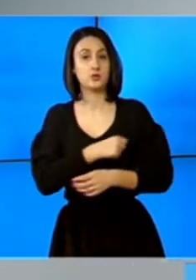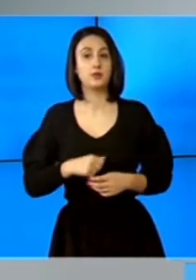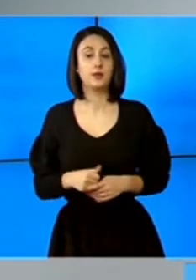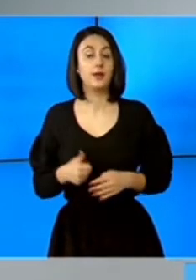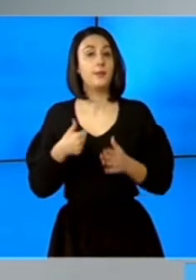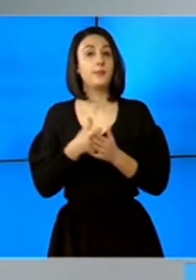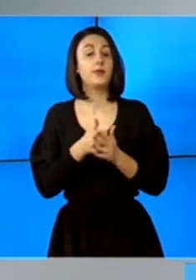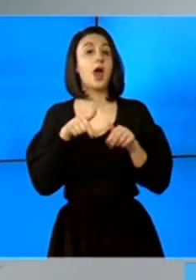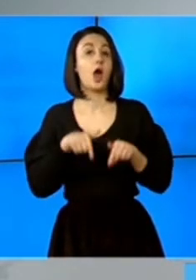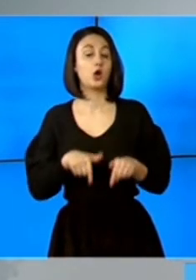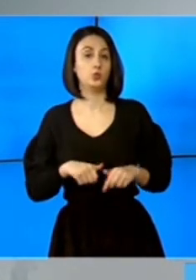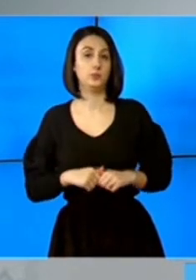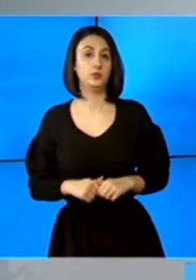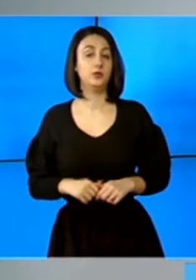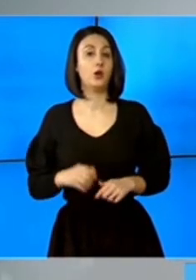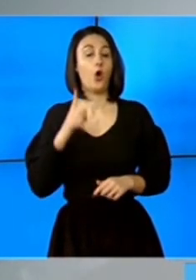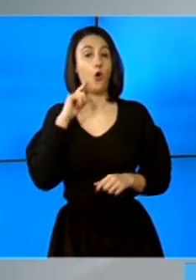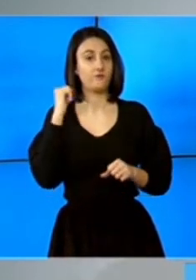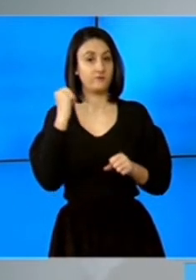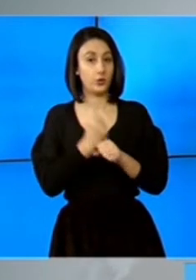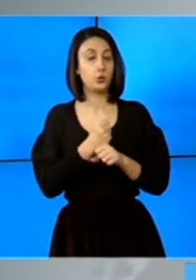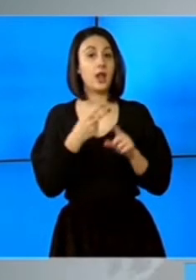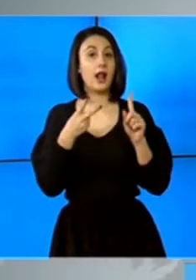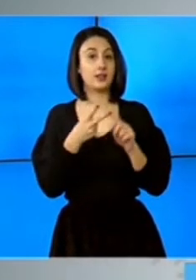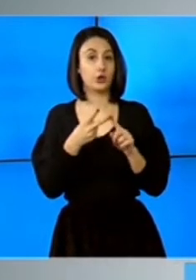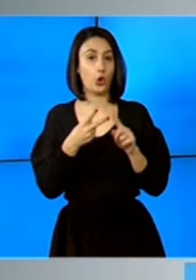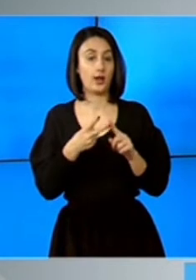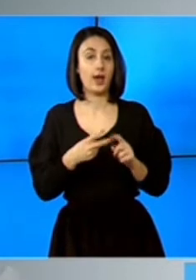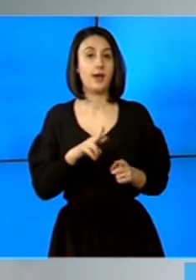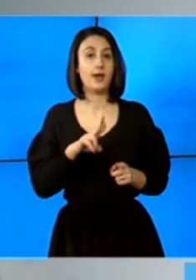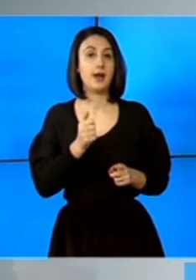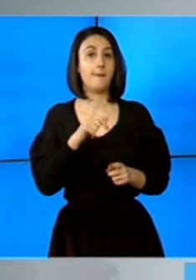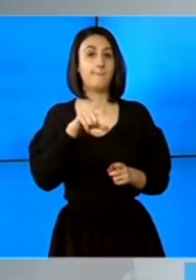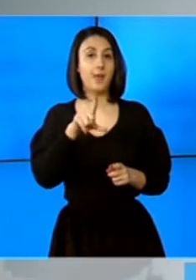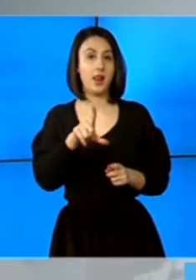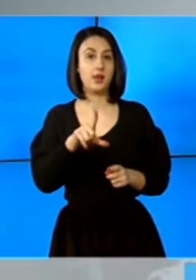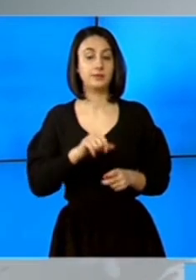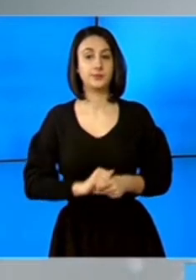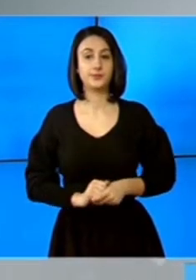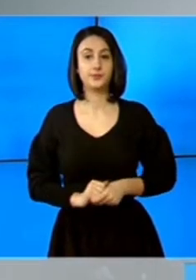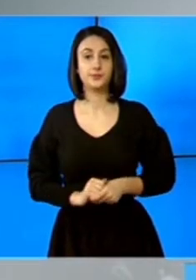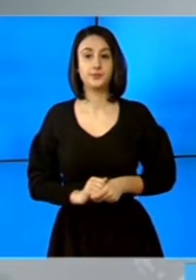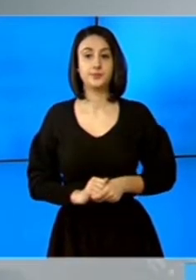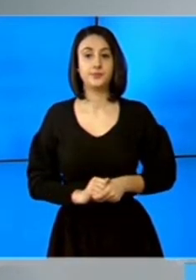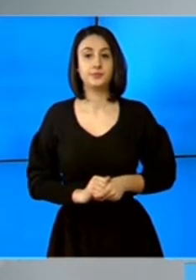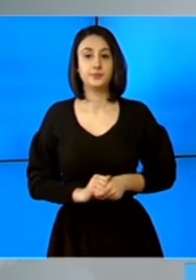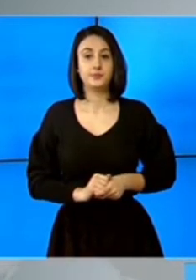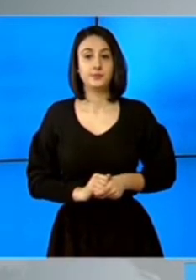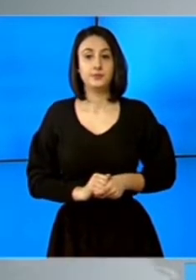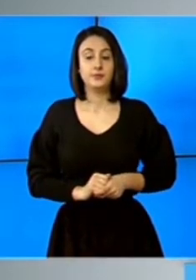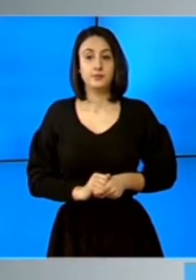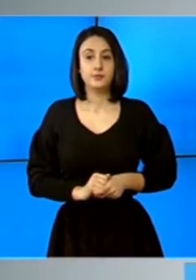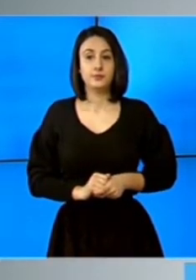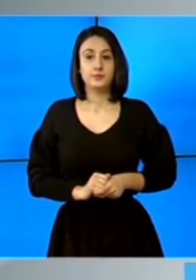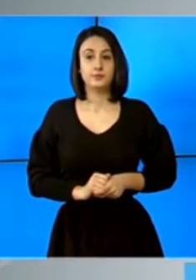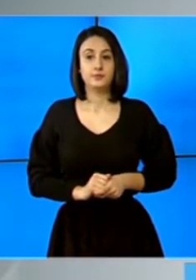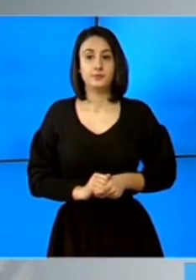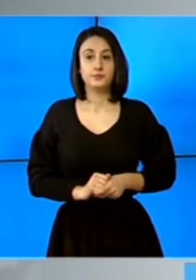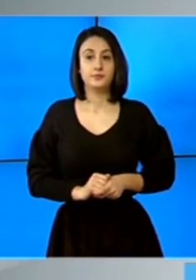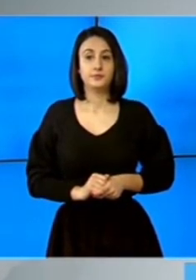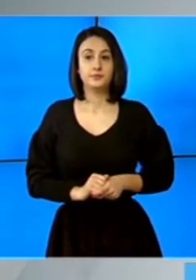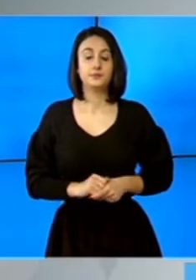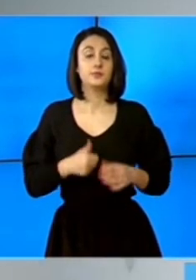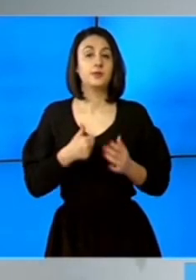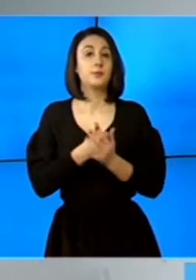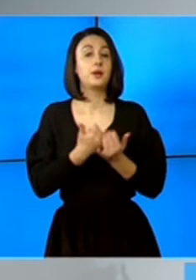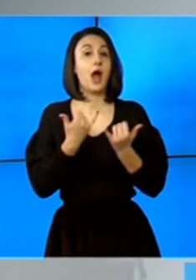acum, adică au făcut și vaccinul la RAPEL. Pe de altă parte, totodată e important de menționat că până acum s-au